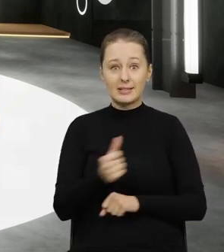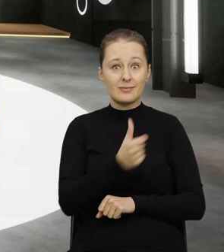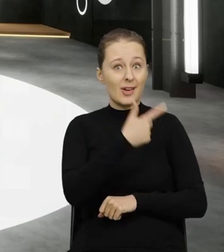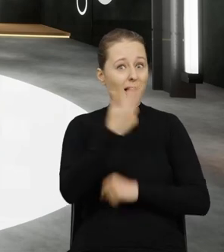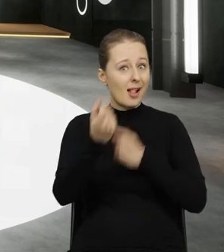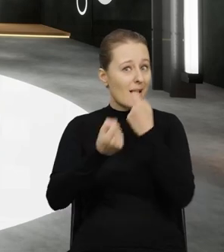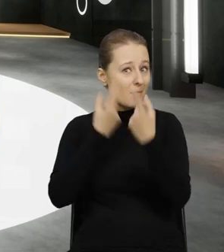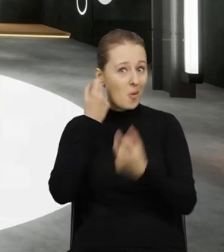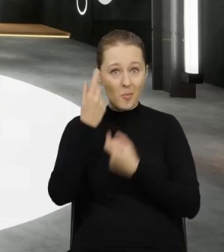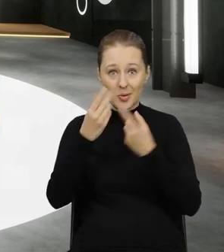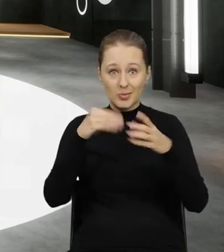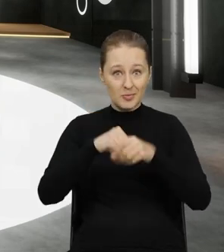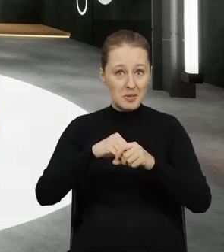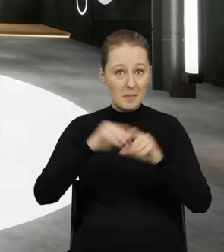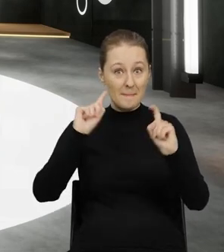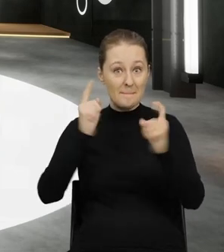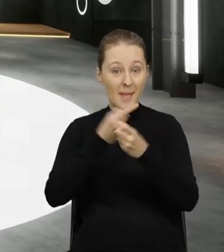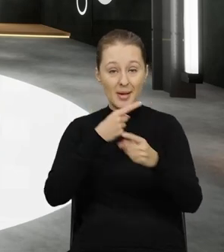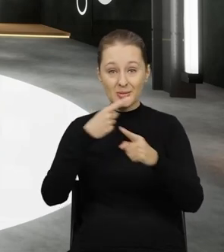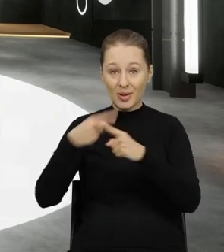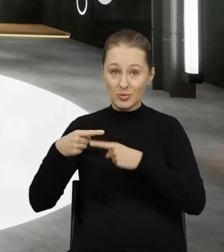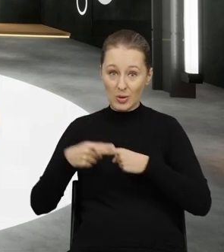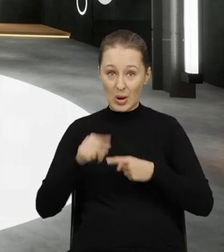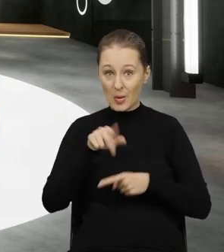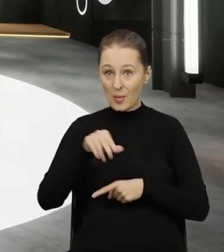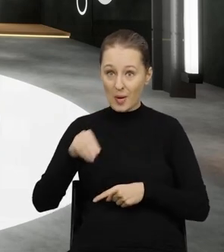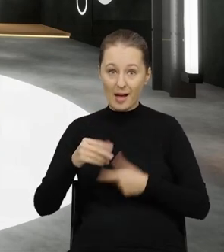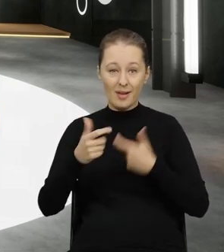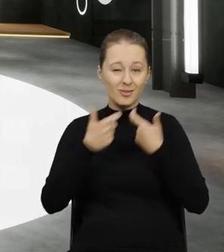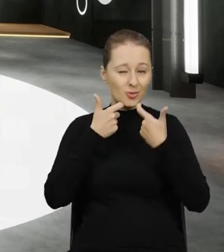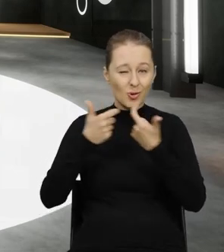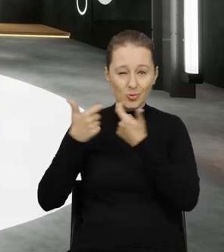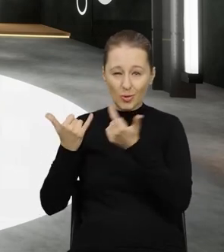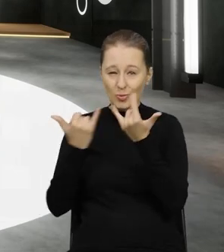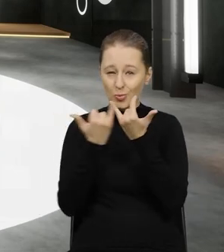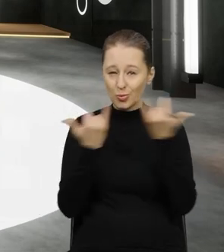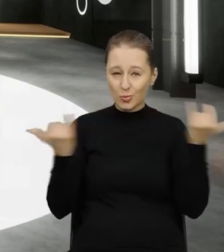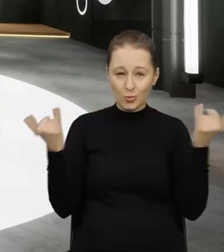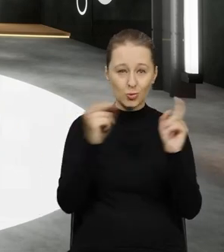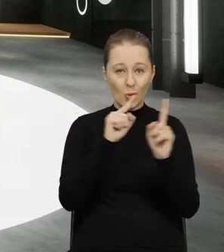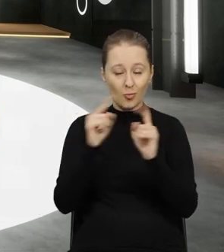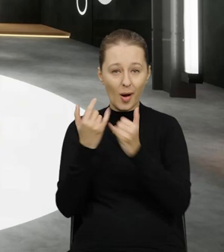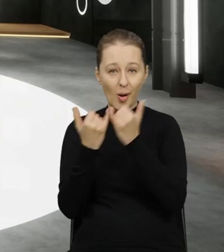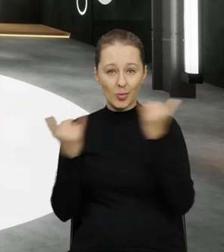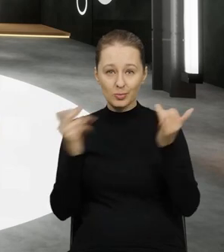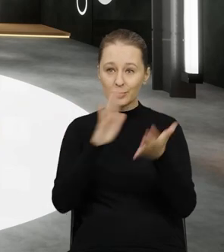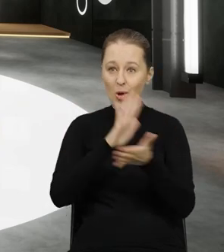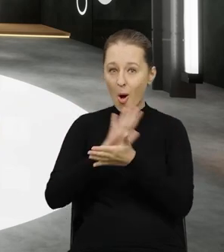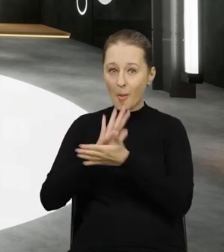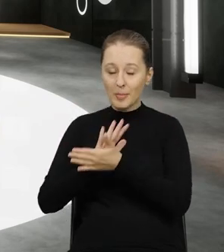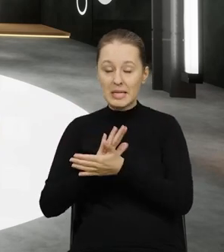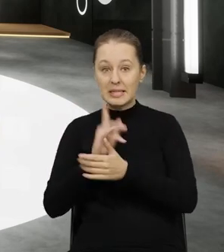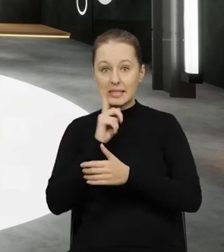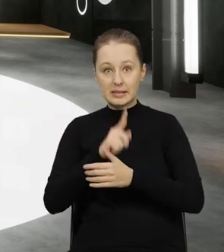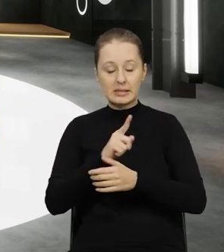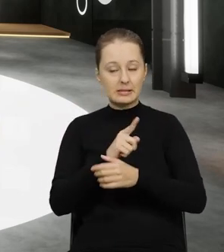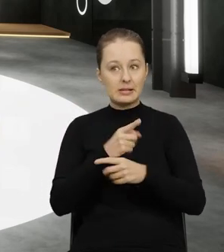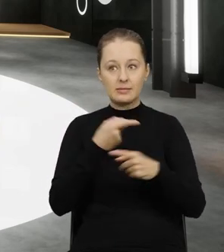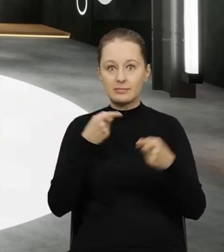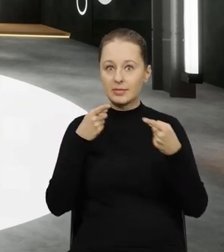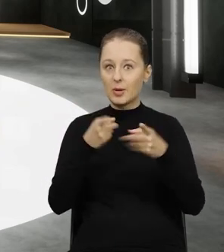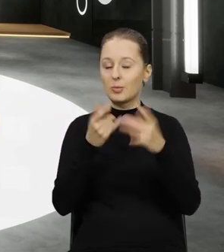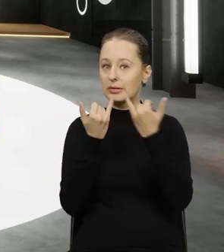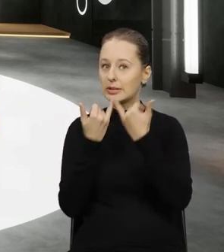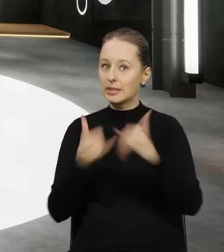pomysłów wśród państw członkowskich zgłaszane są najróżniejsze uwagi idące często w